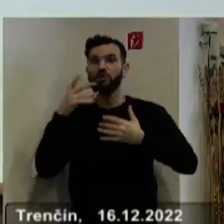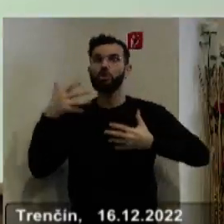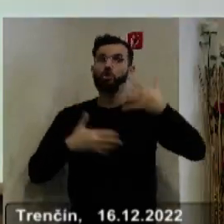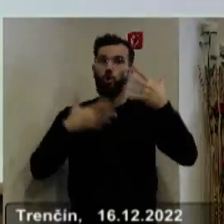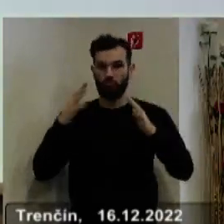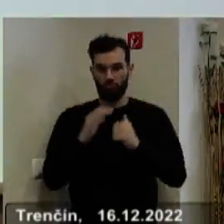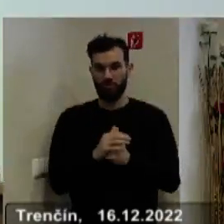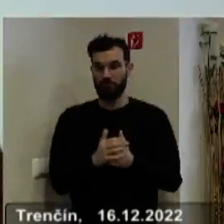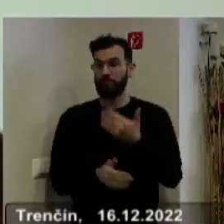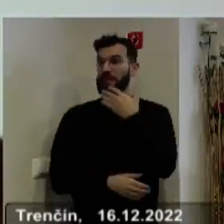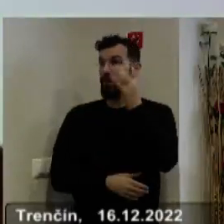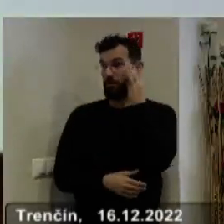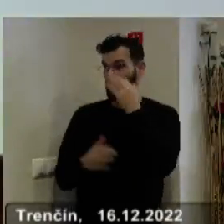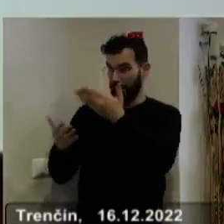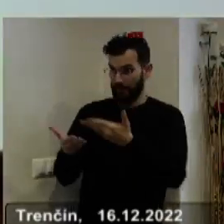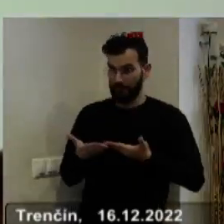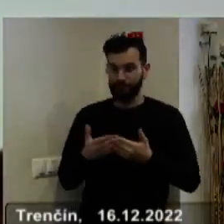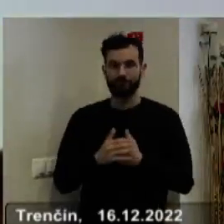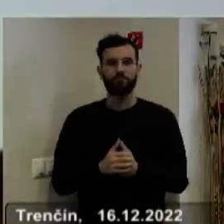Áno, ďakujem za slovo, pán predseda.